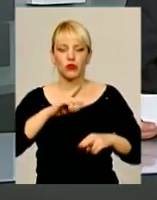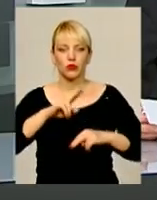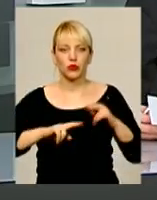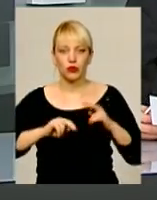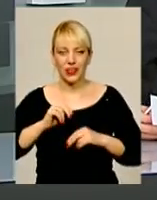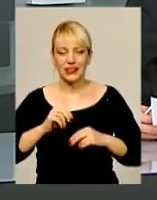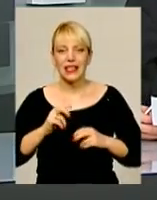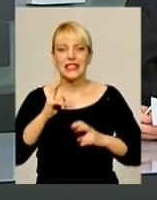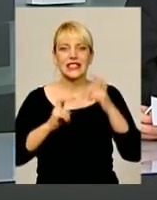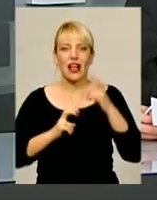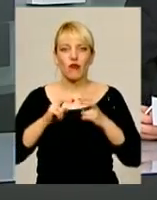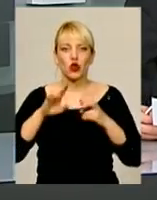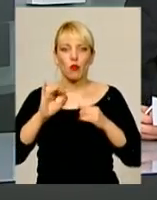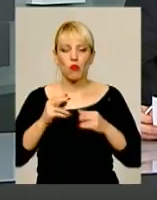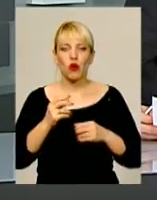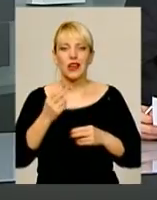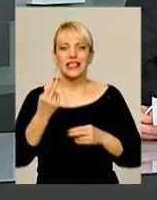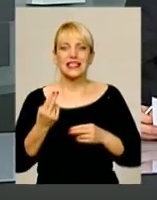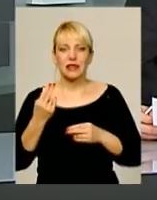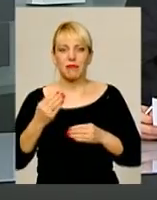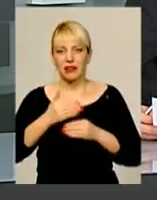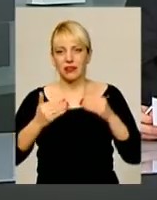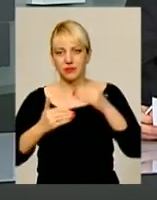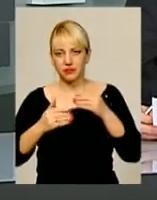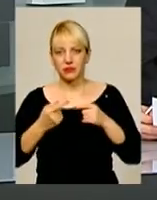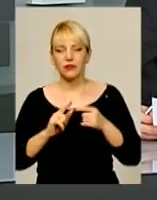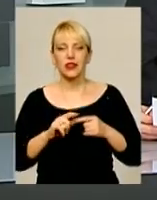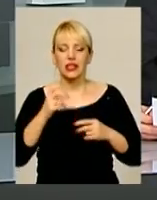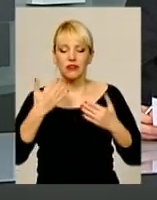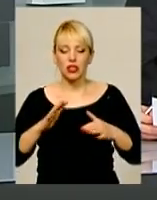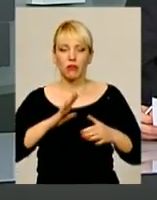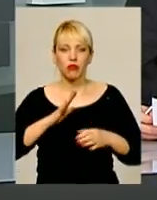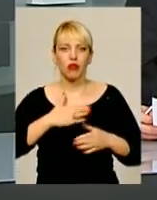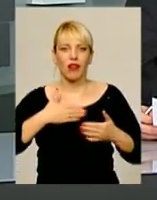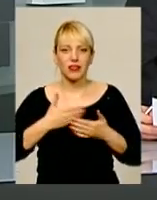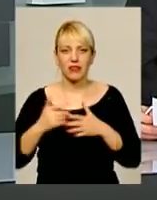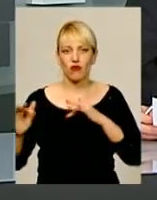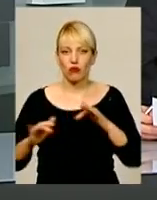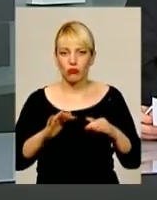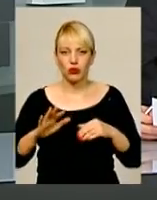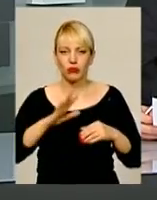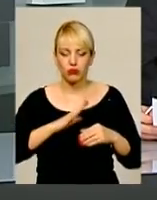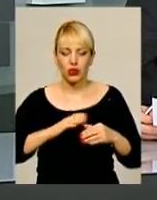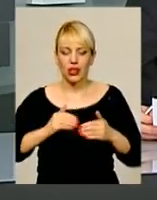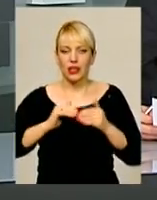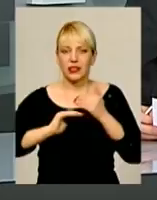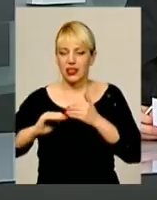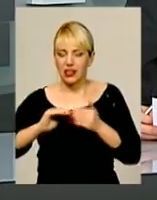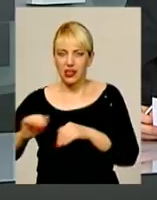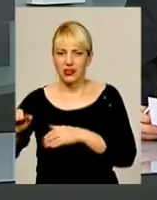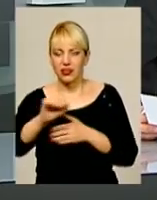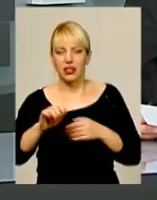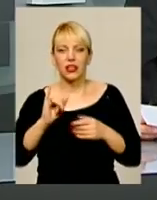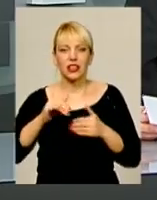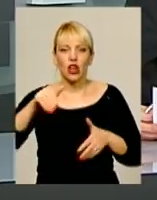Земельні роботи вже почалися, бульдозери активно рівняли ділянку, а екскаватор – рив котлован. Стурбовані сусіди по наділу